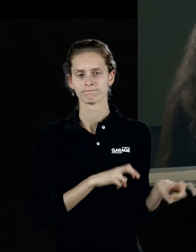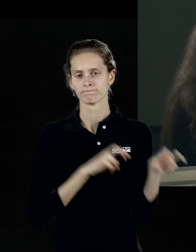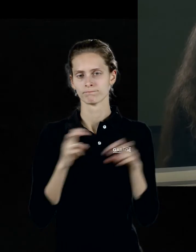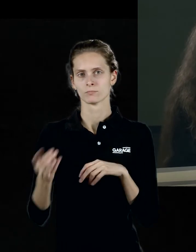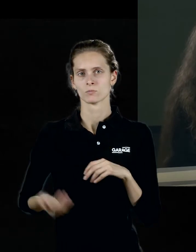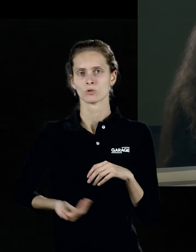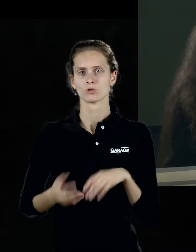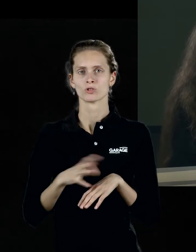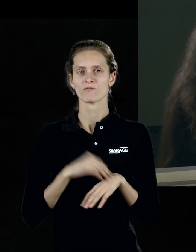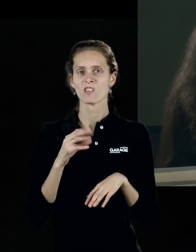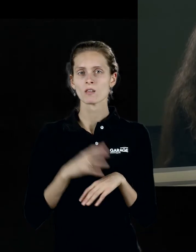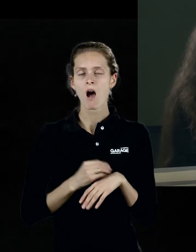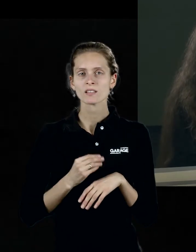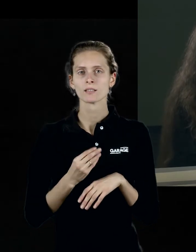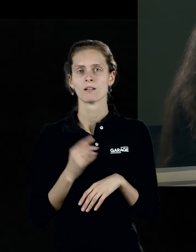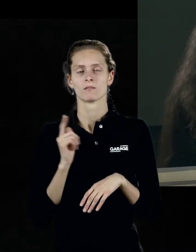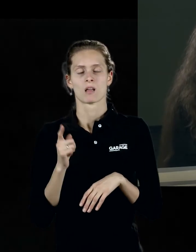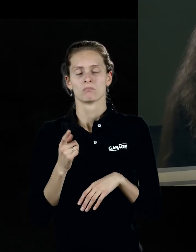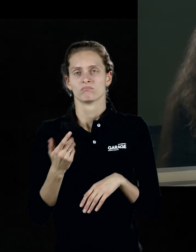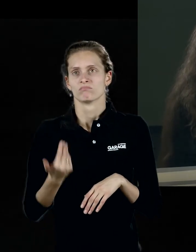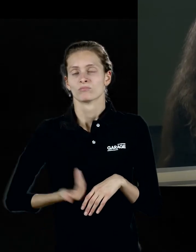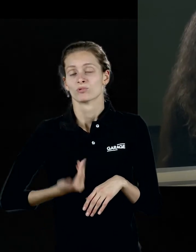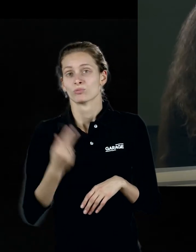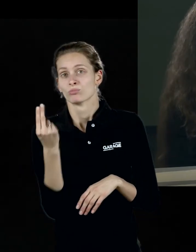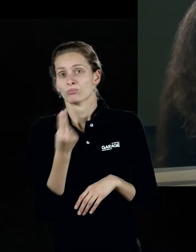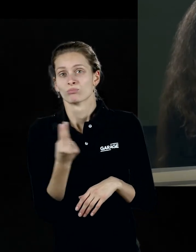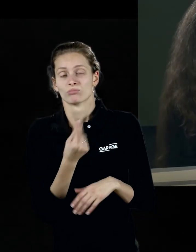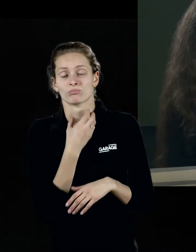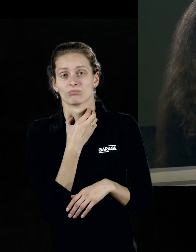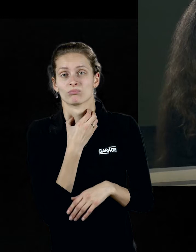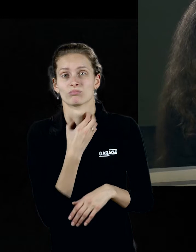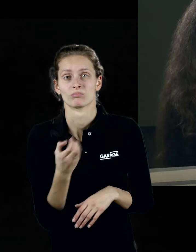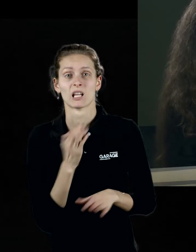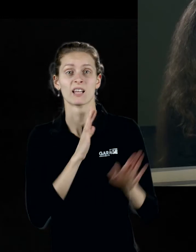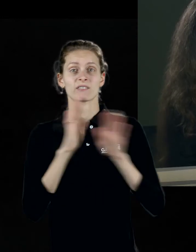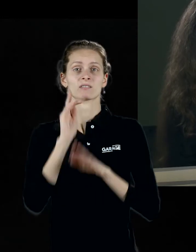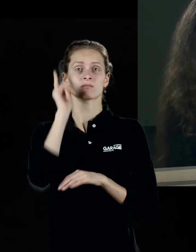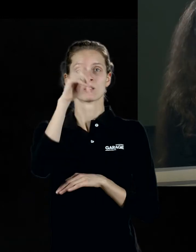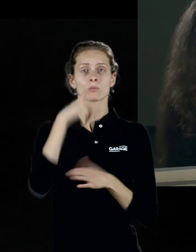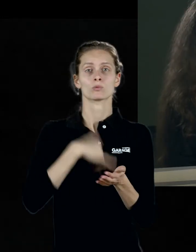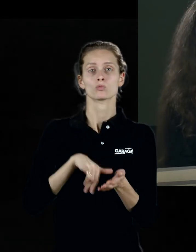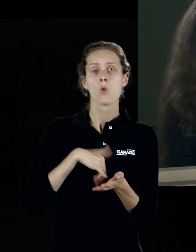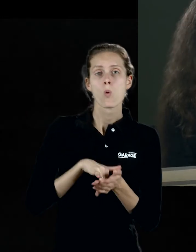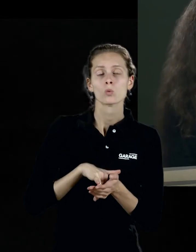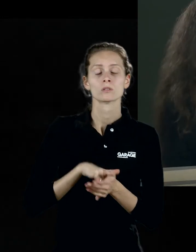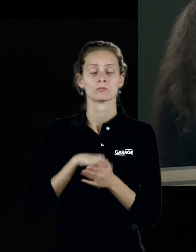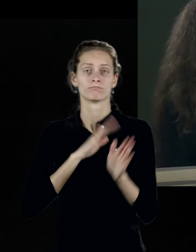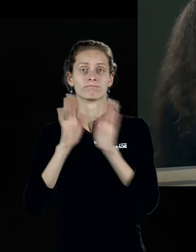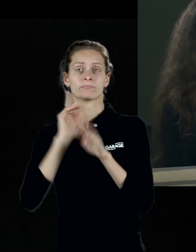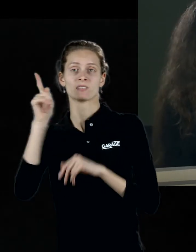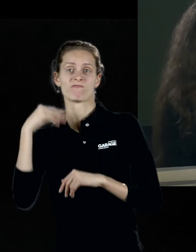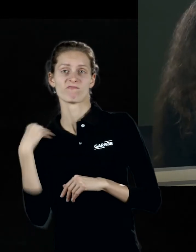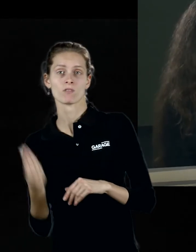где, в общем, никакой художественной жизни не было. Его выставляли в Нью-Йорке, его выставляли во Франции. Но, все равно, это был конец карьеры,